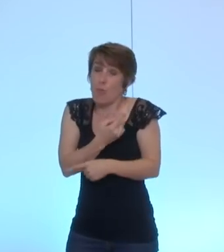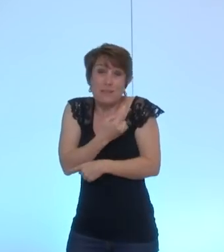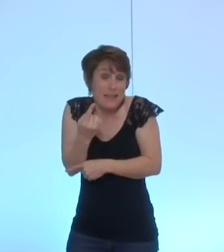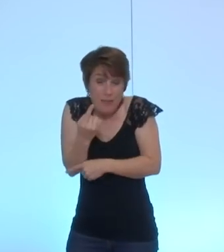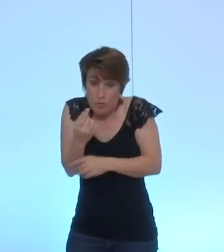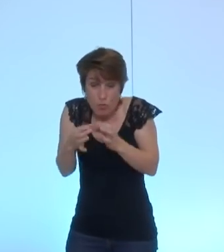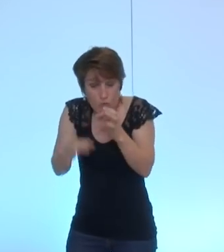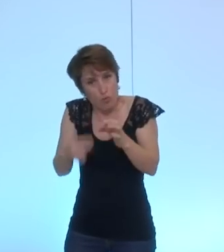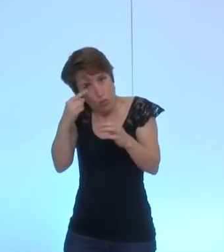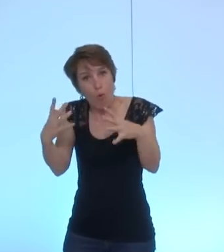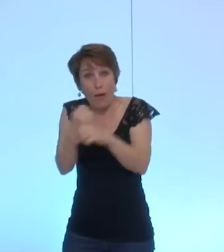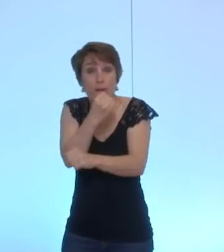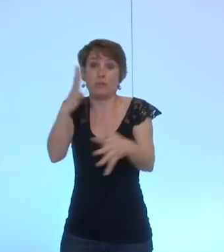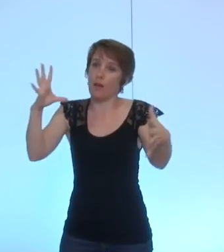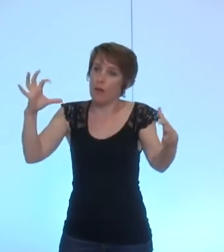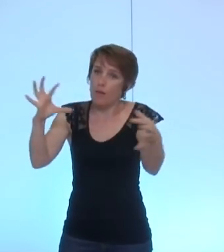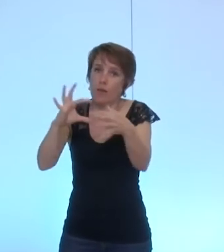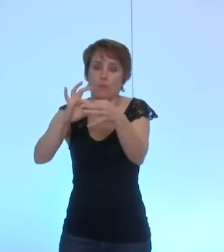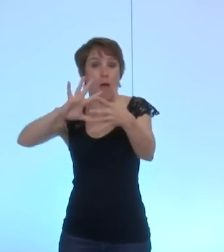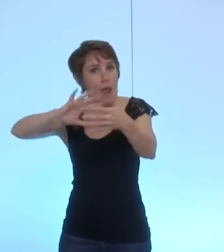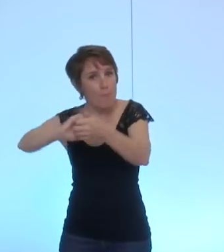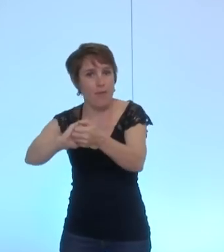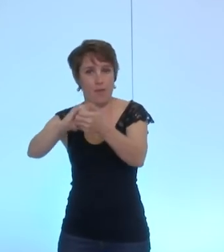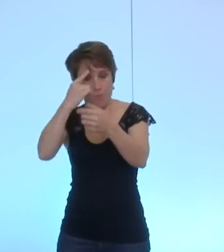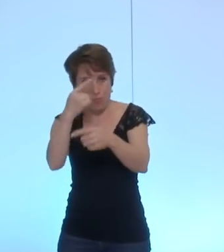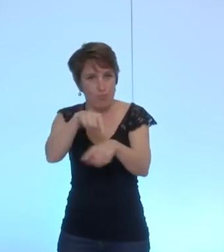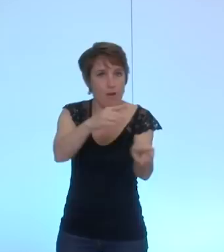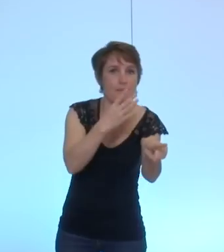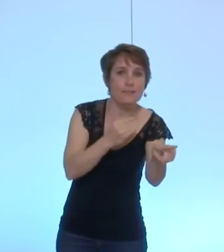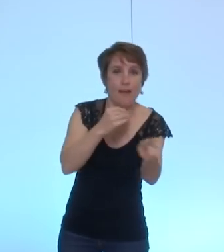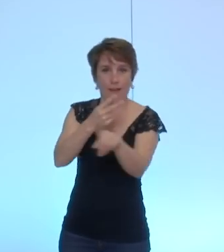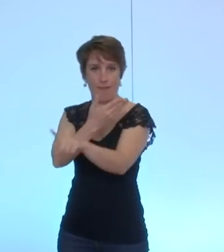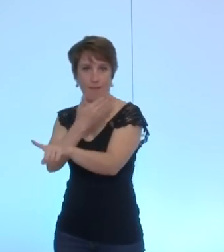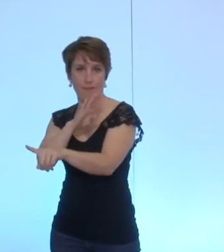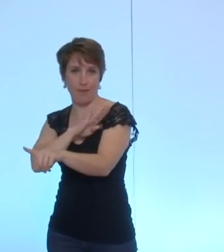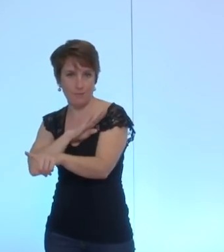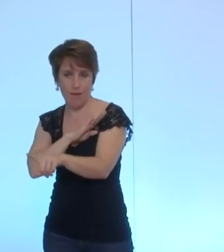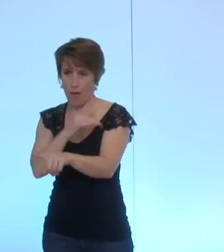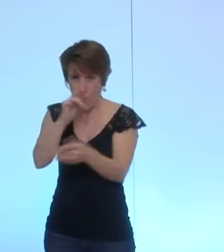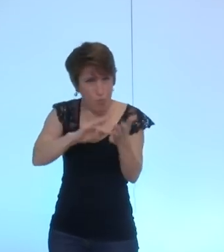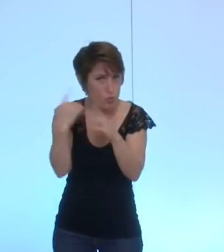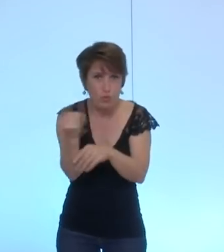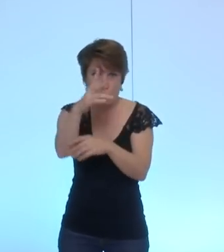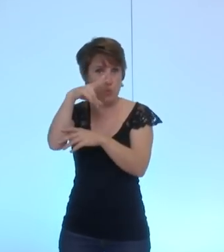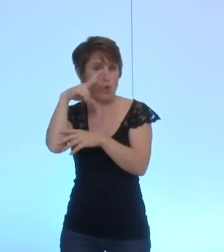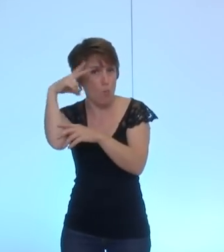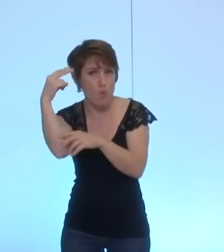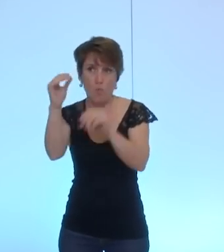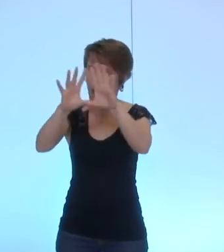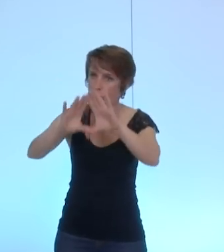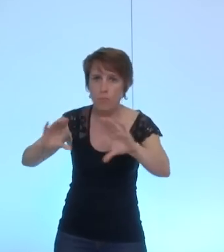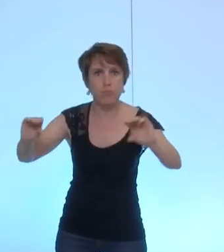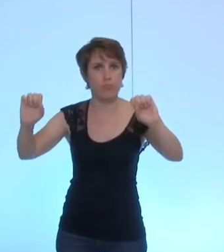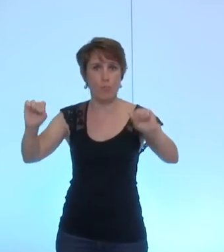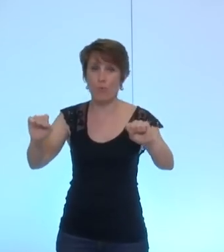peuples israéliens et palestiniens la paix est la condition de l'épanouissement de tous les êtres humains il ne peut y avoir de paix pour les uns quand les